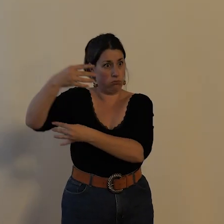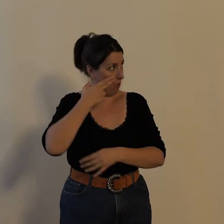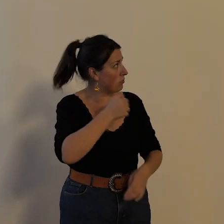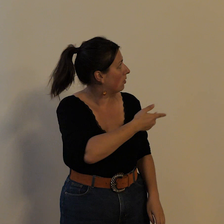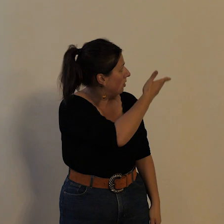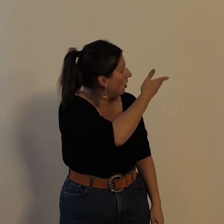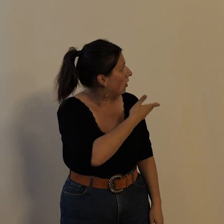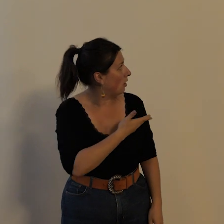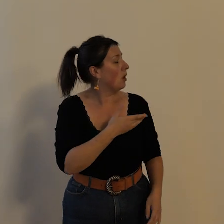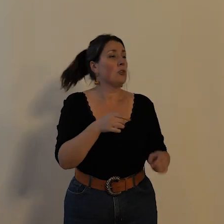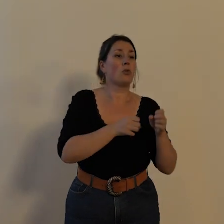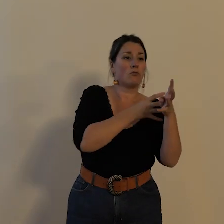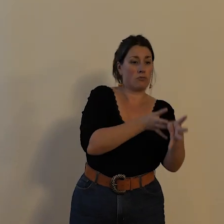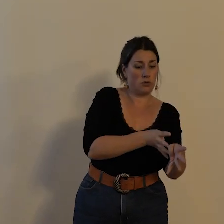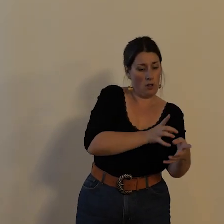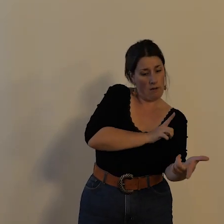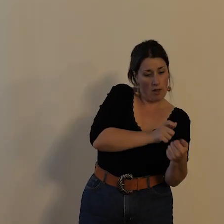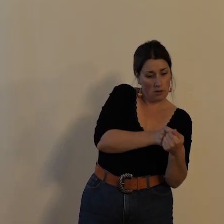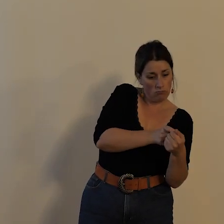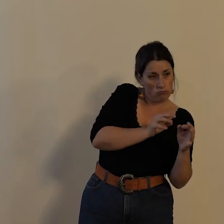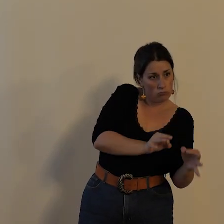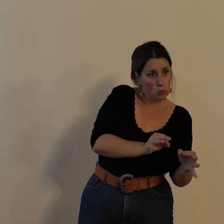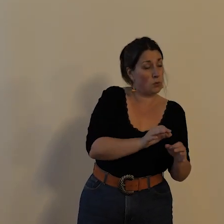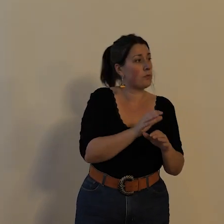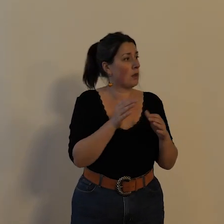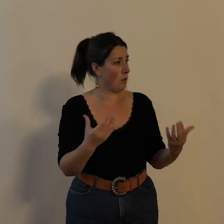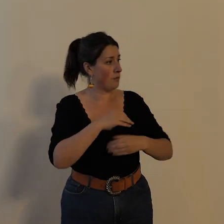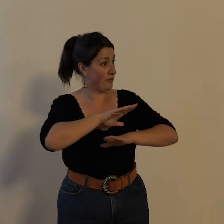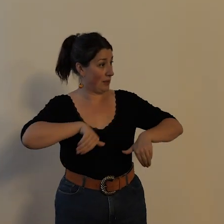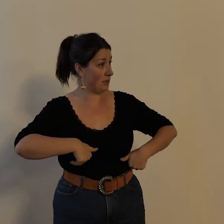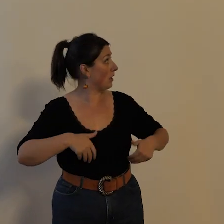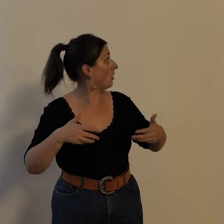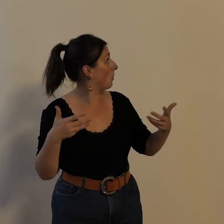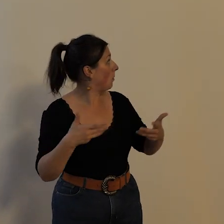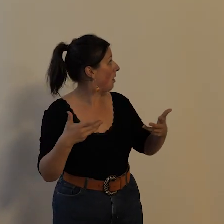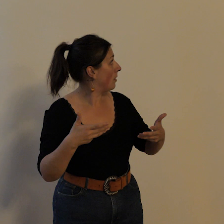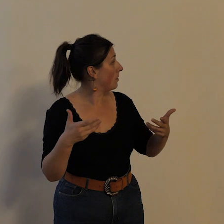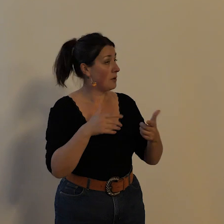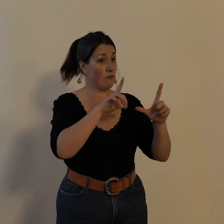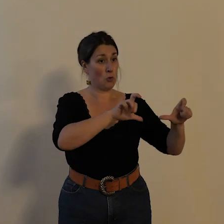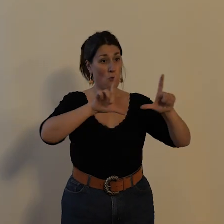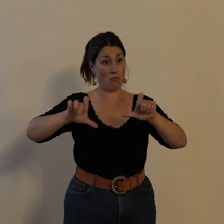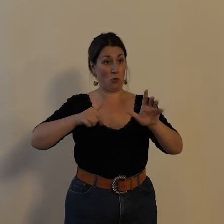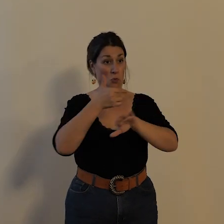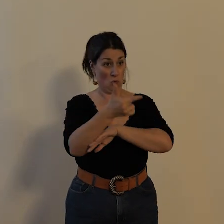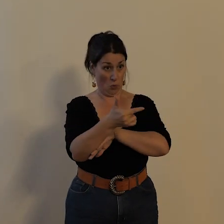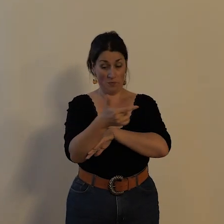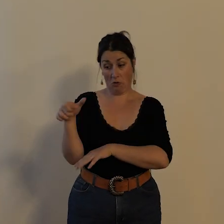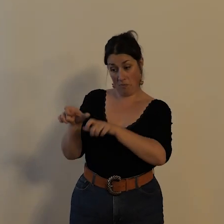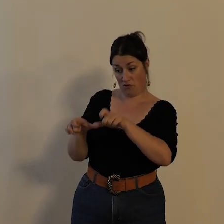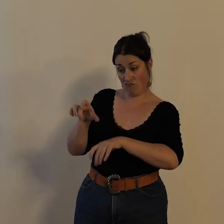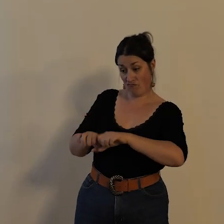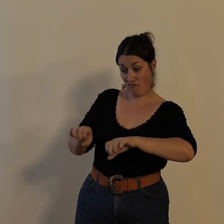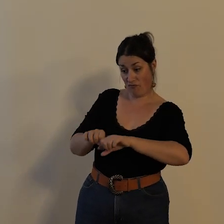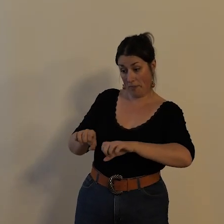bicyclettes à façon et puis nous terminerons par deux autres vues de fabricants de bicyclettes